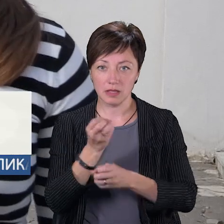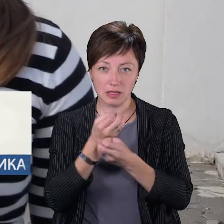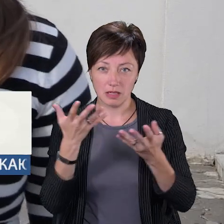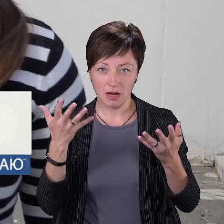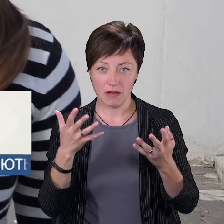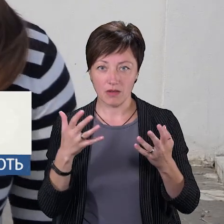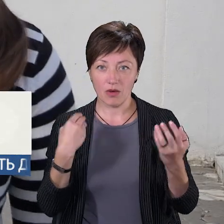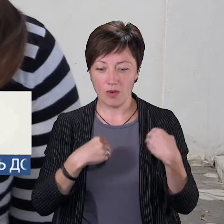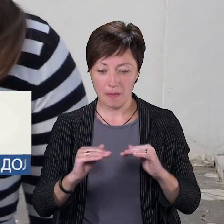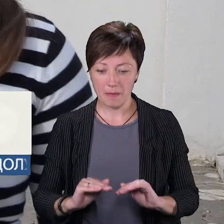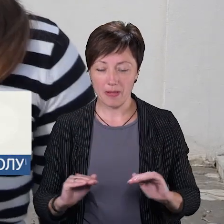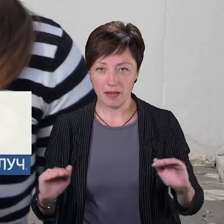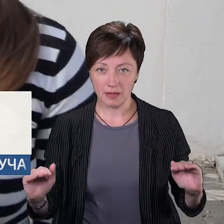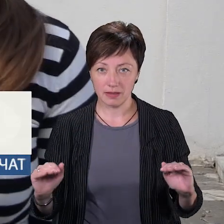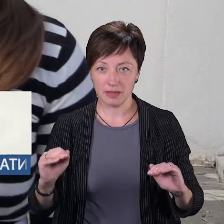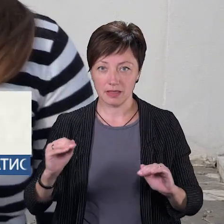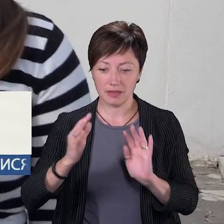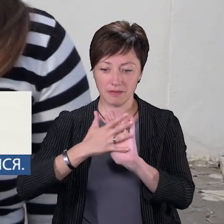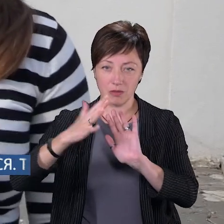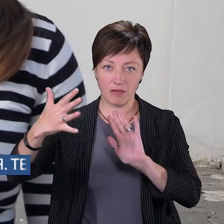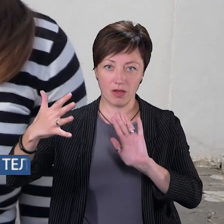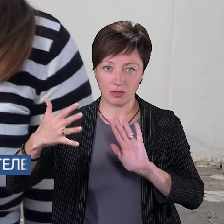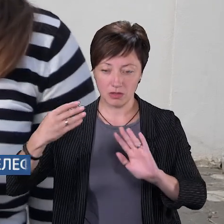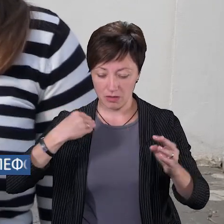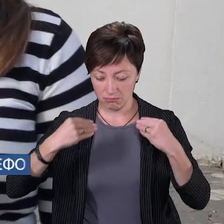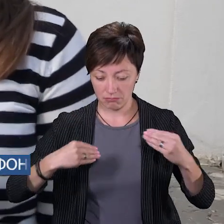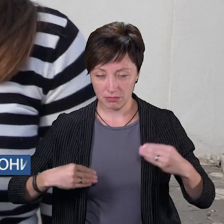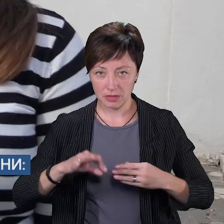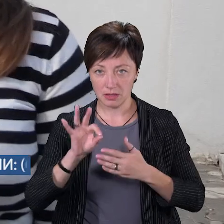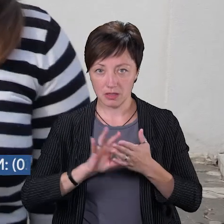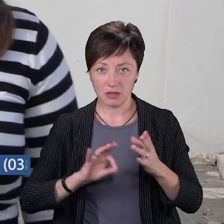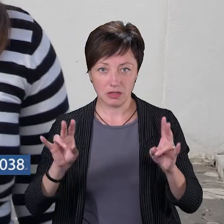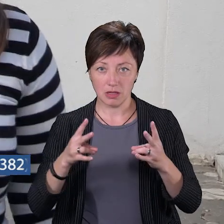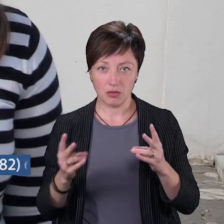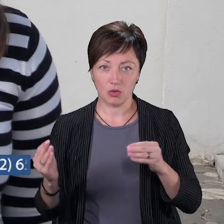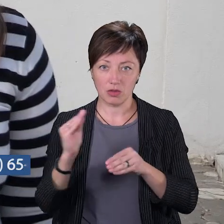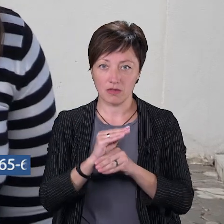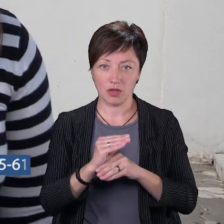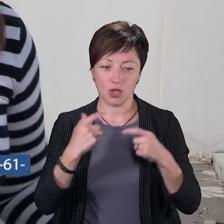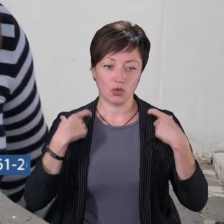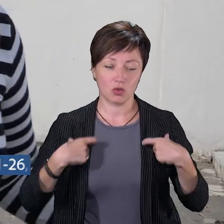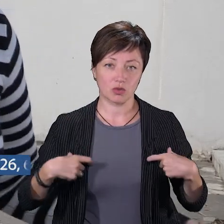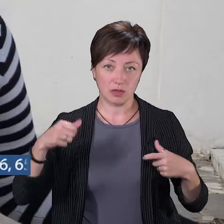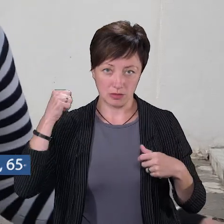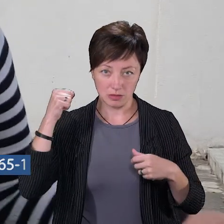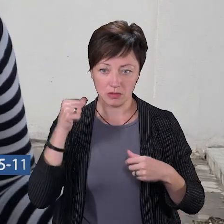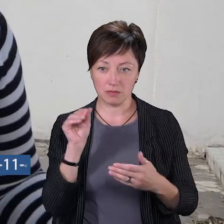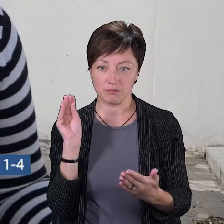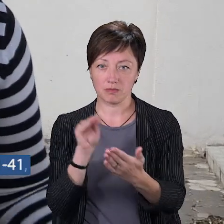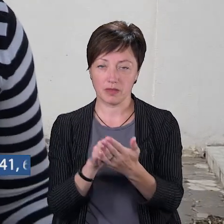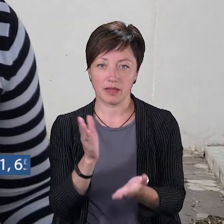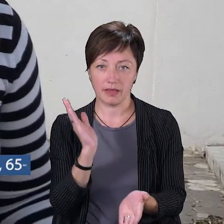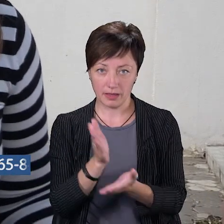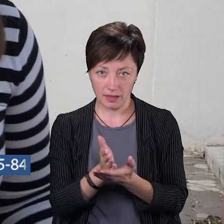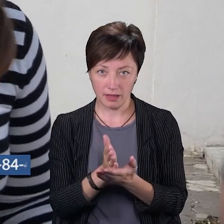одяг для таких, для менших діток, світловідбиваючими елементами одразу, що не потрібно щось другое. І на рубзачку, наскільки я пам'ятаю, ось на рубзачку